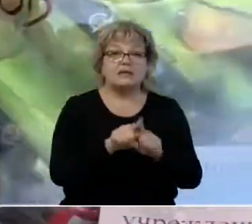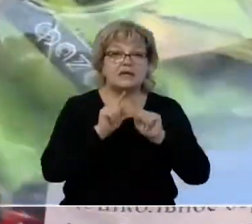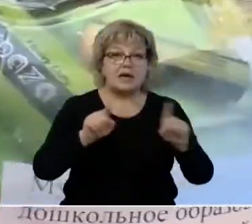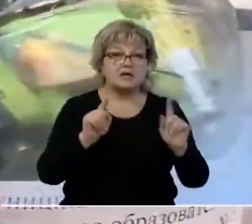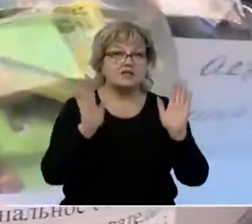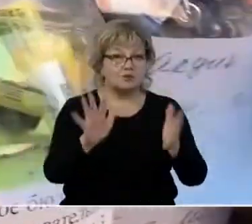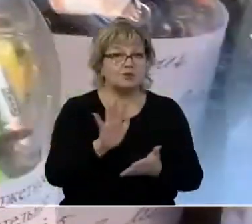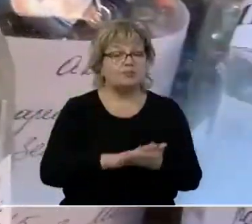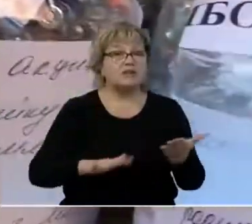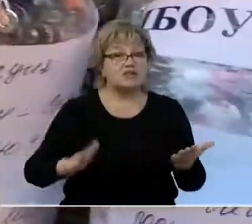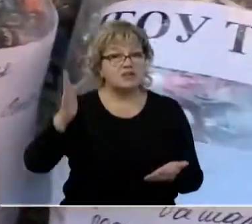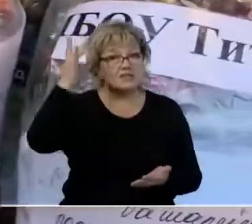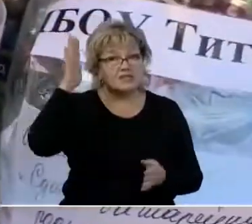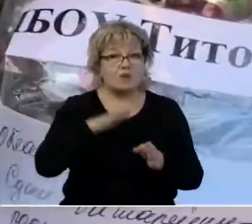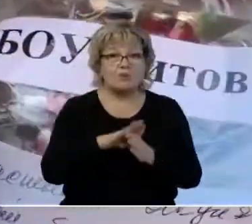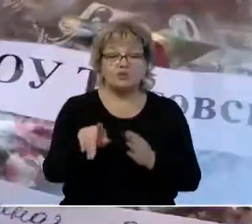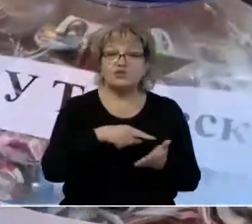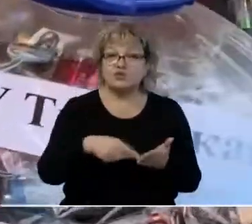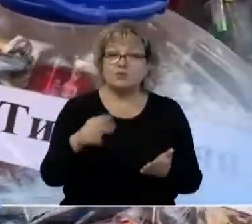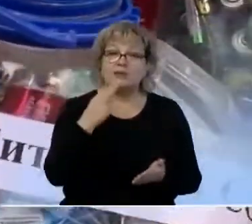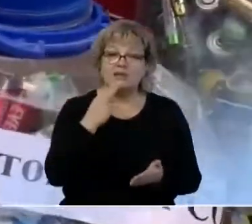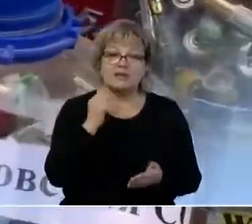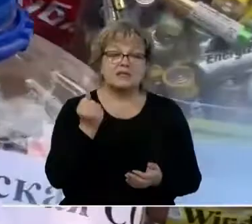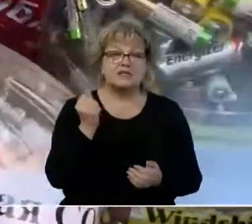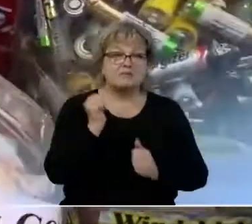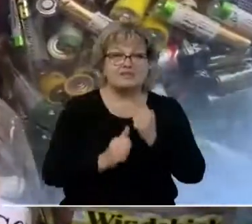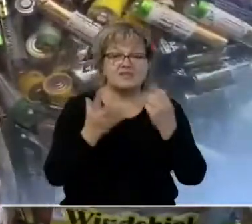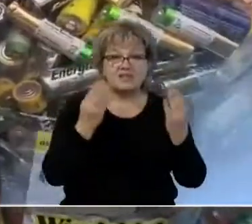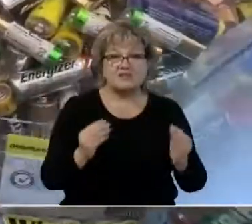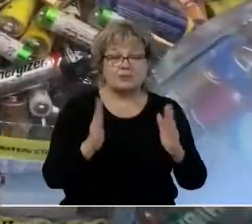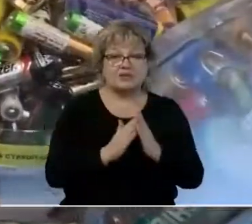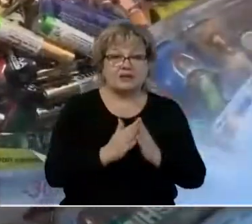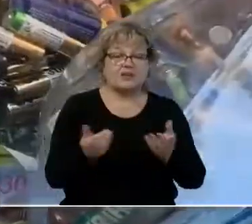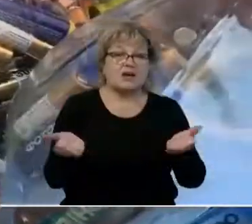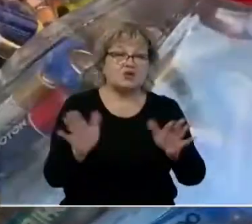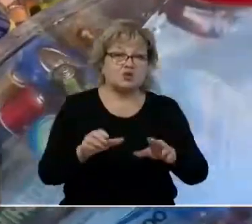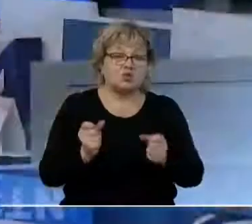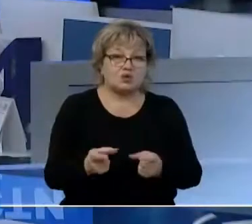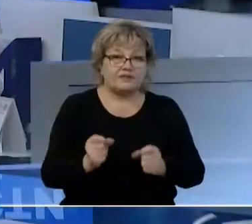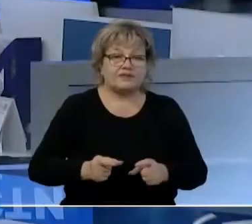акции будут продолжаться с целью полностью исключить батарейки из повседневных бытовых отходов.